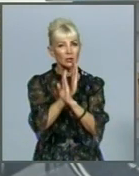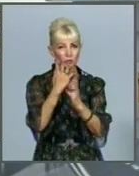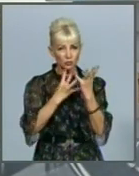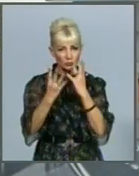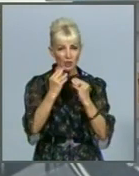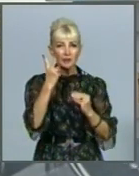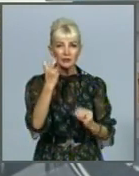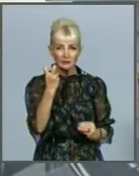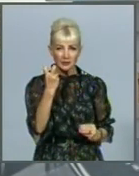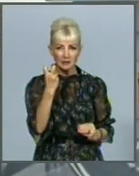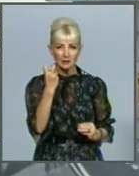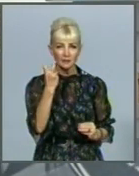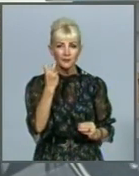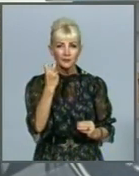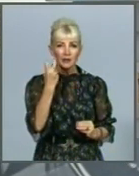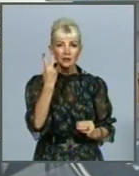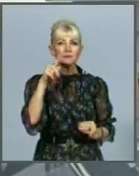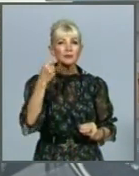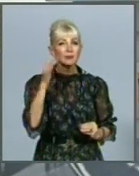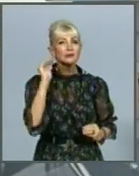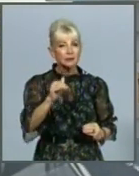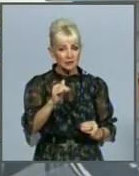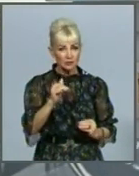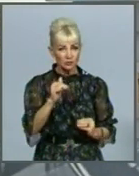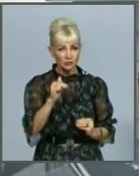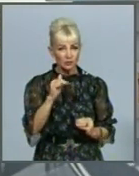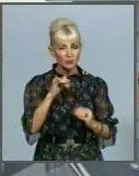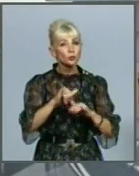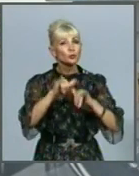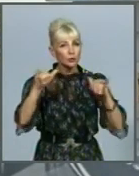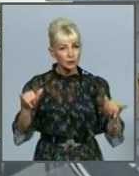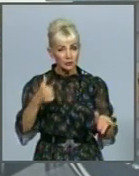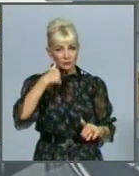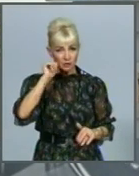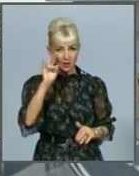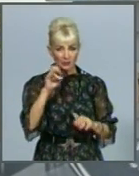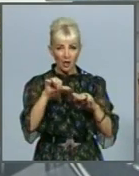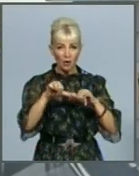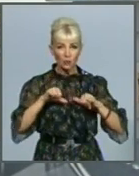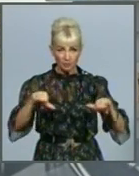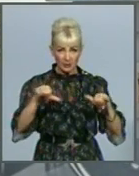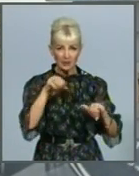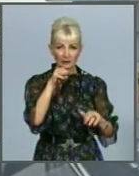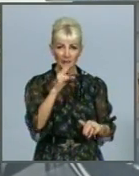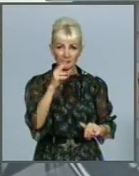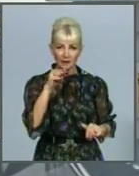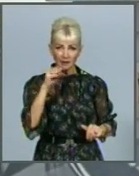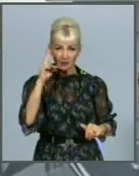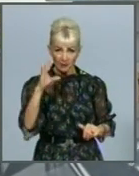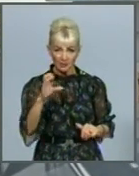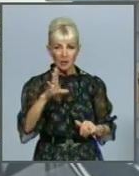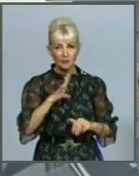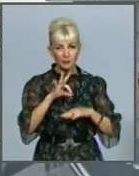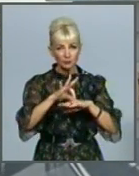,5 тисячі. І продовжуємо це нарощувати. Саме тому вчора на комісії ТЕП ТНС, яка була проведена